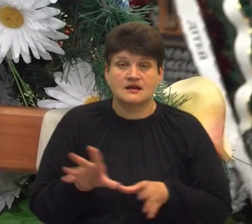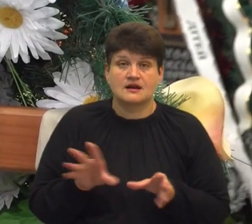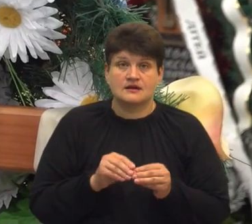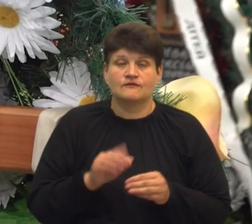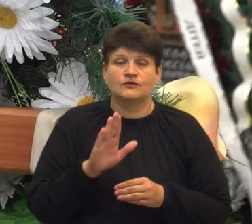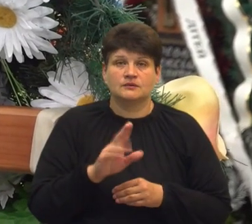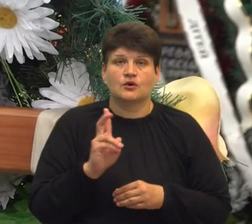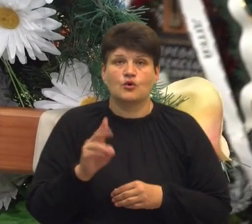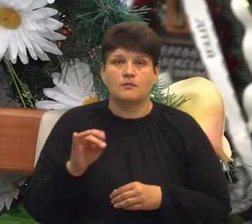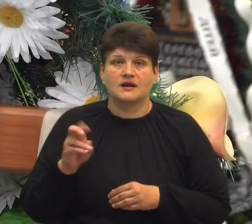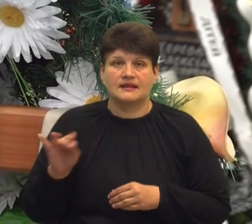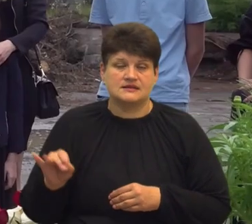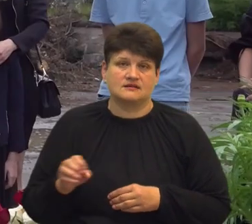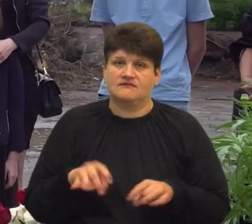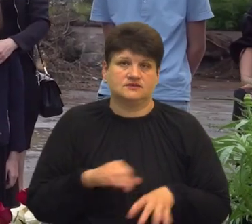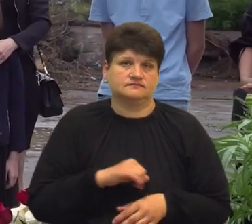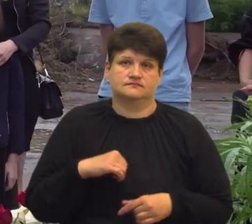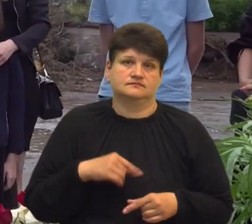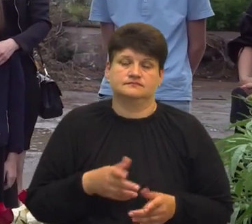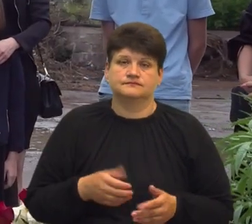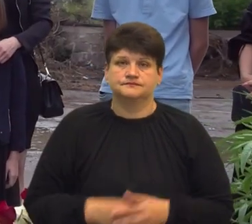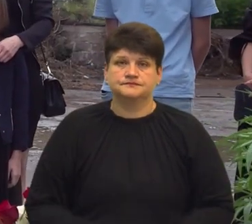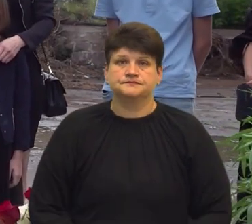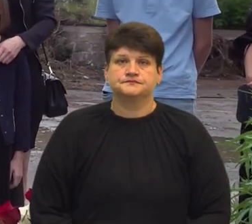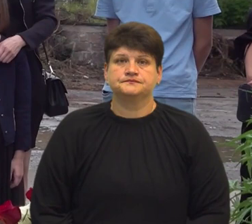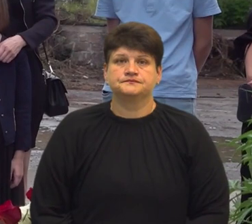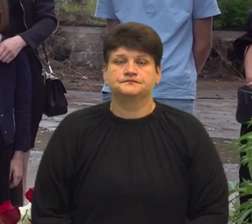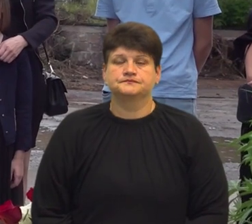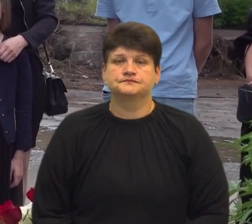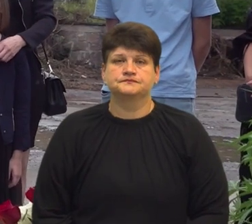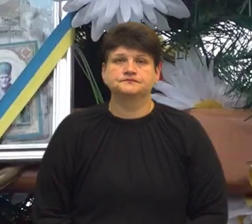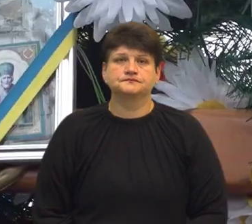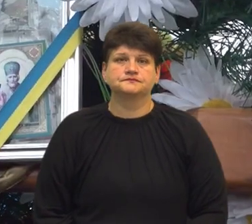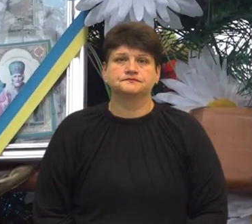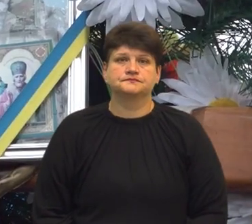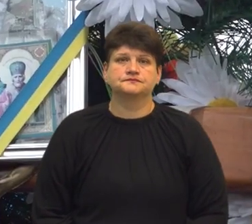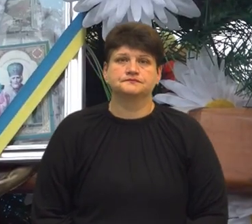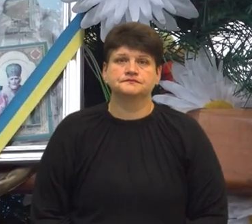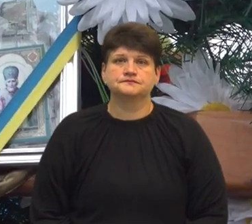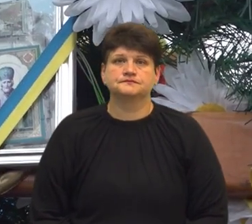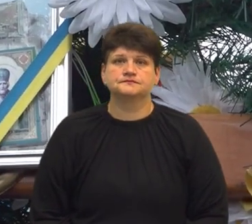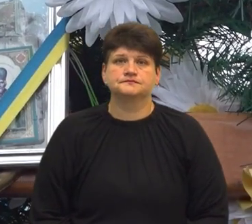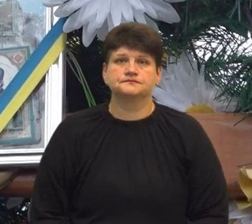Кобелецьким, вирішили добровільно. Богдана Савицька, Андрій Бодак, Суспільні новини, Тернопіль.